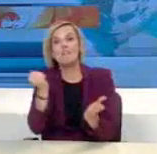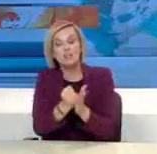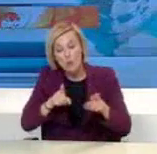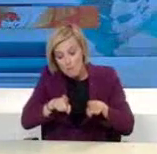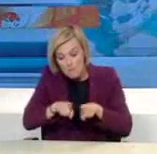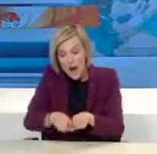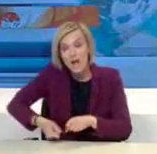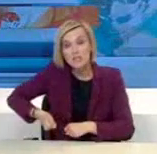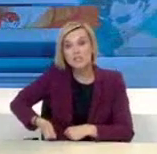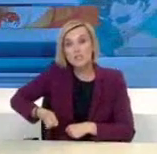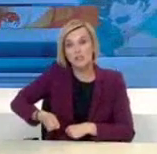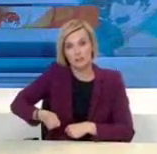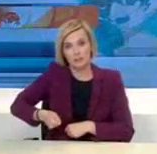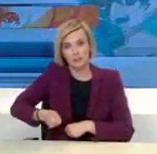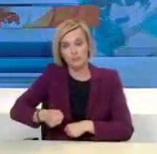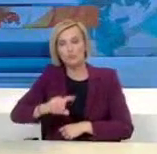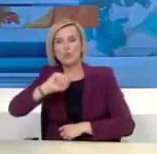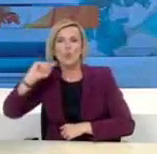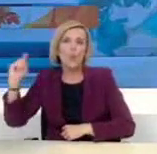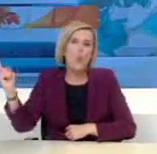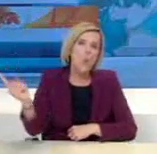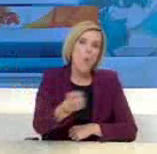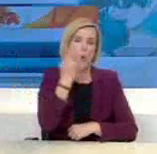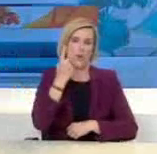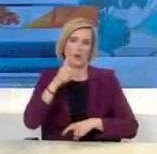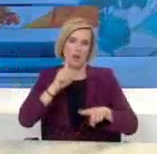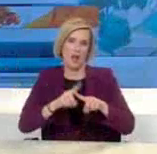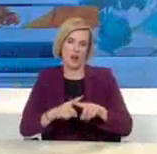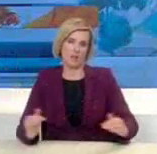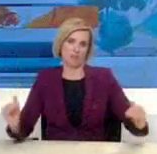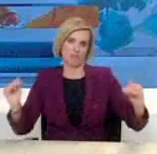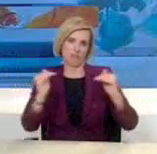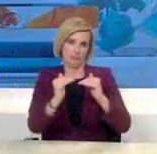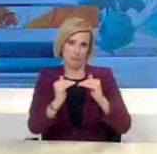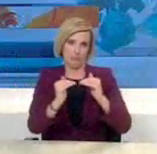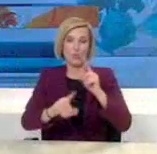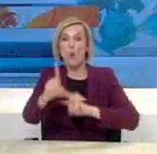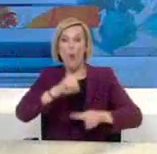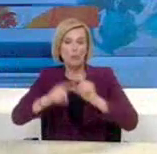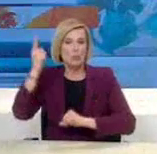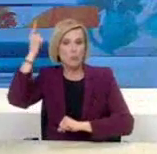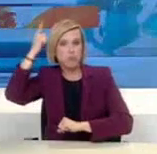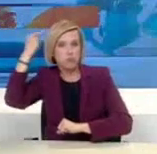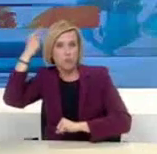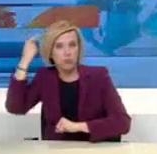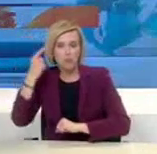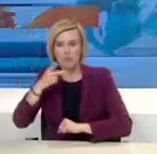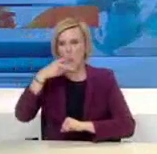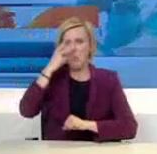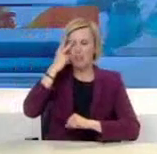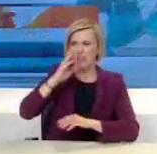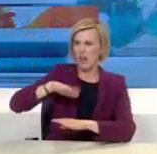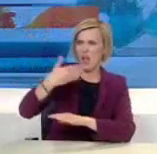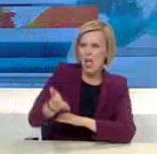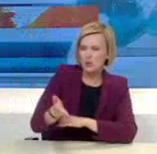για αυτούς που ακόμη και σήμερα, παρά τα όσα συμβαίνουν, δεν κατανοούν την ανάγκη του αυτοπριορισμού και της προσωπικής